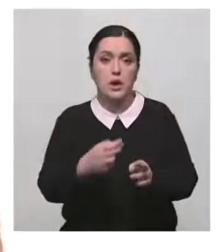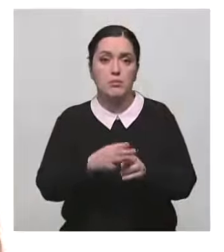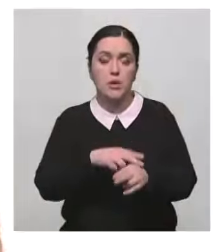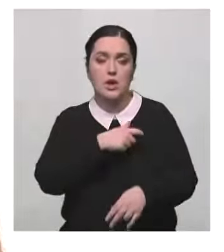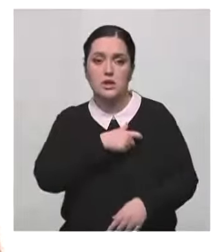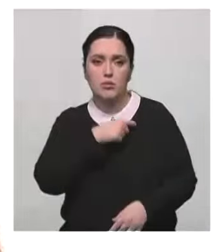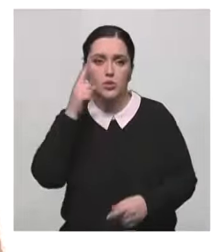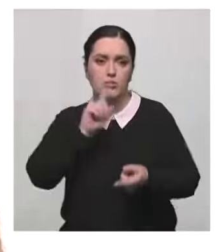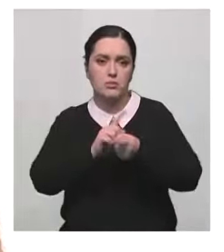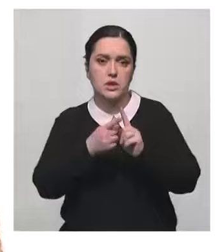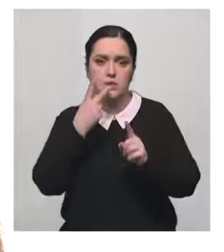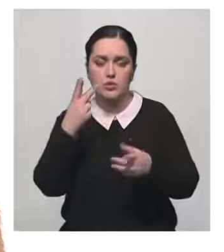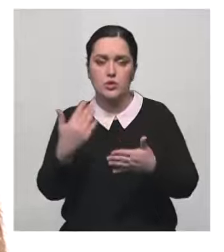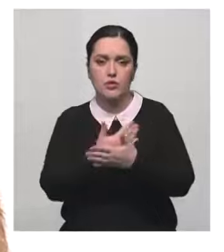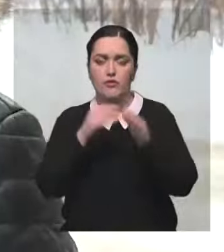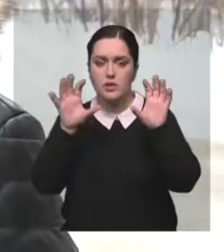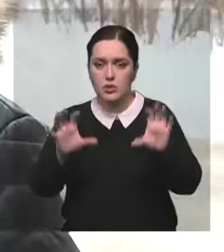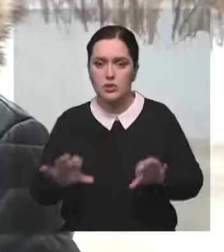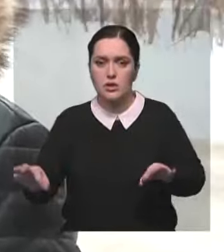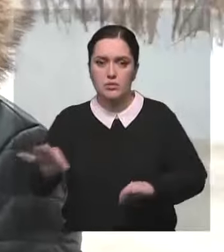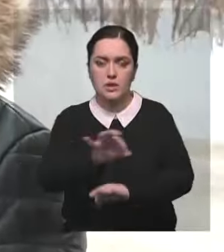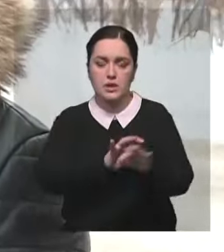задумываются о пересмотре нового закона проекта.